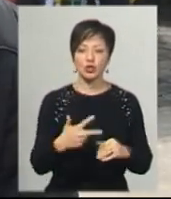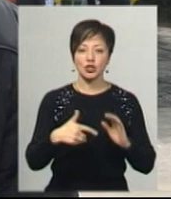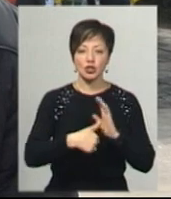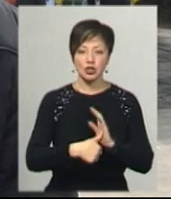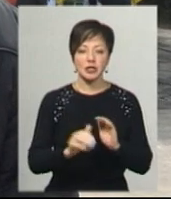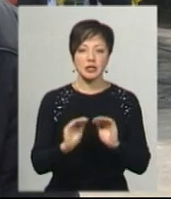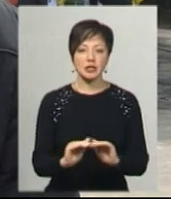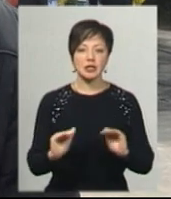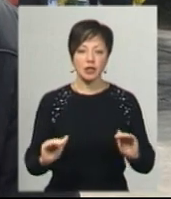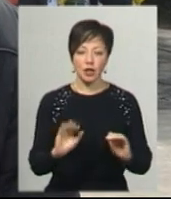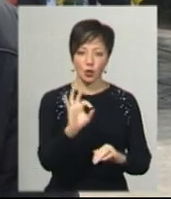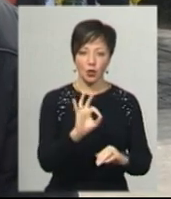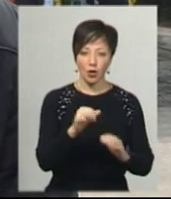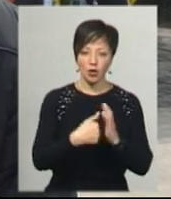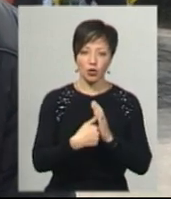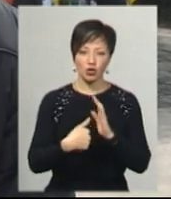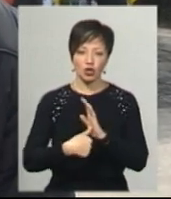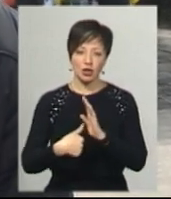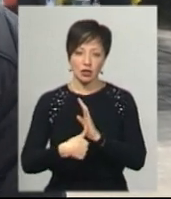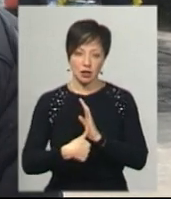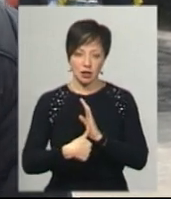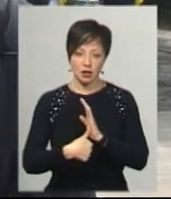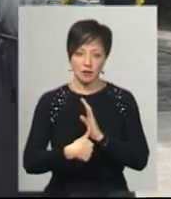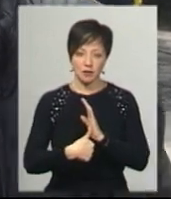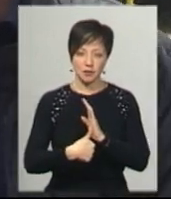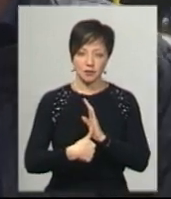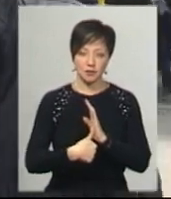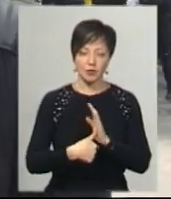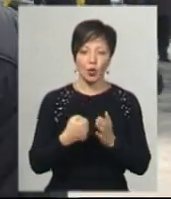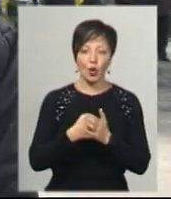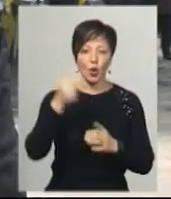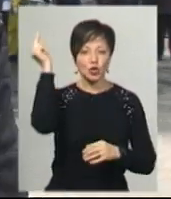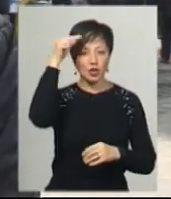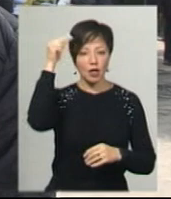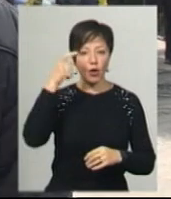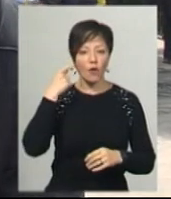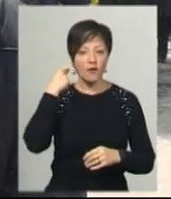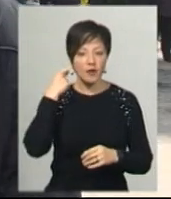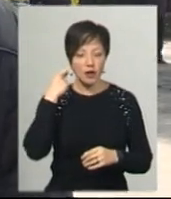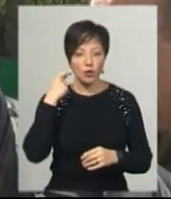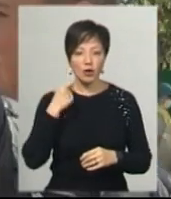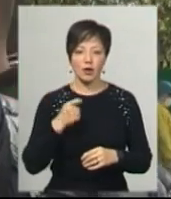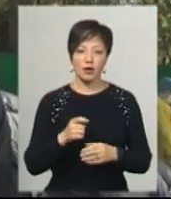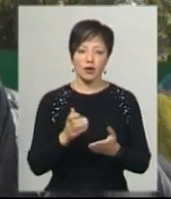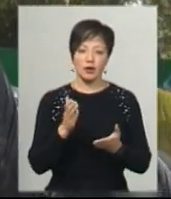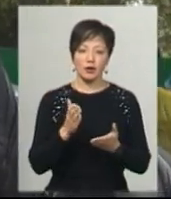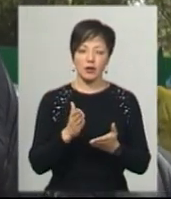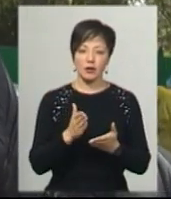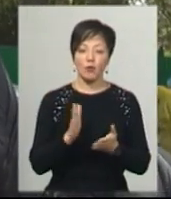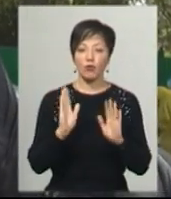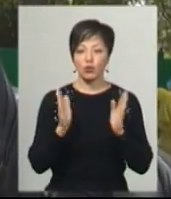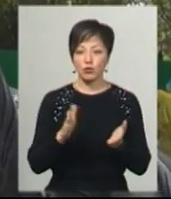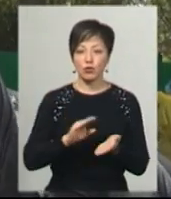дітей від нуля до шести, до дошкільного віку. Хвилює нас ставок наш. Будуть якісь